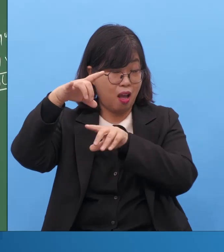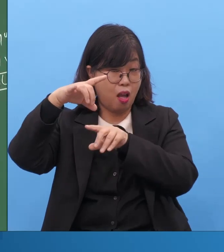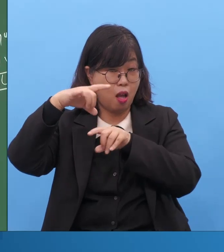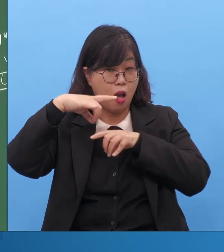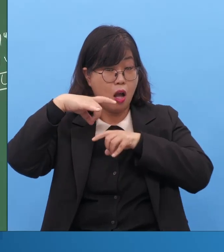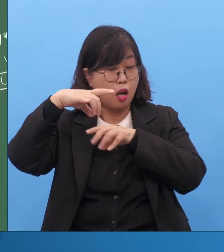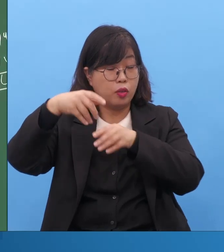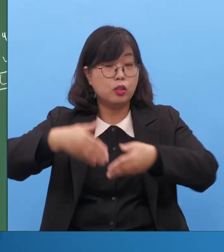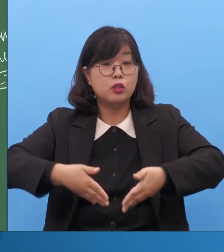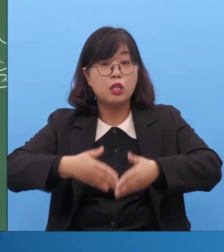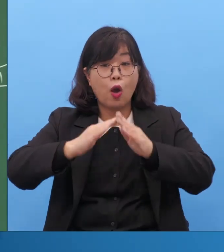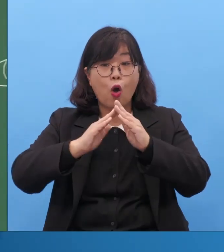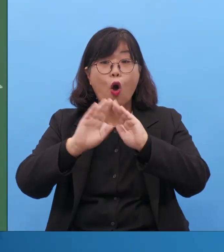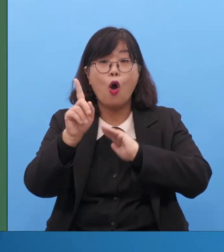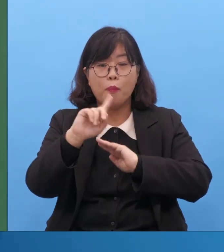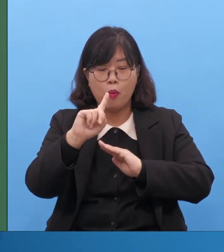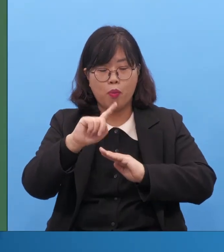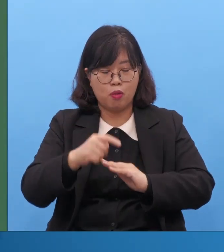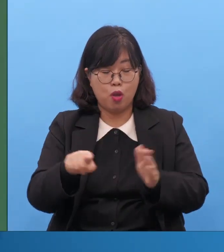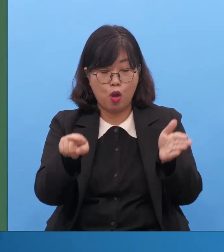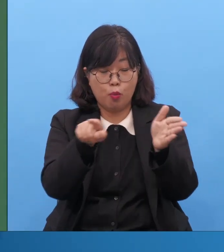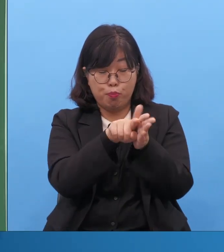드디어 이때부터 뭡니까?